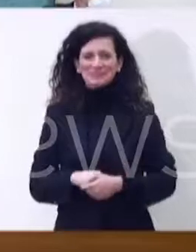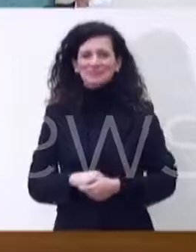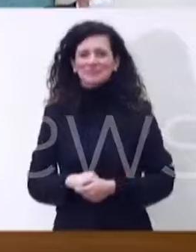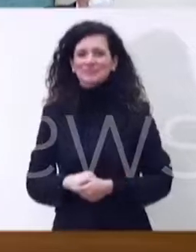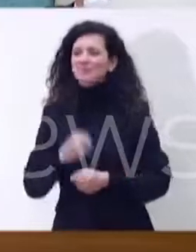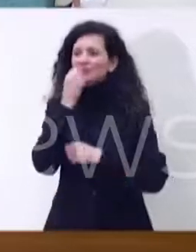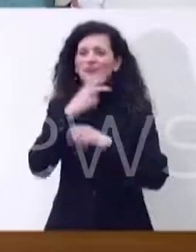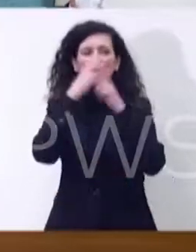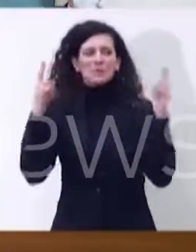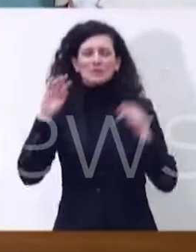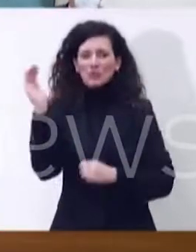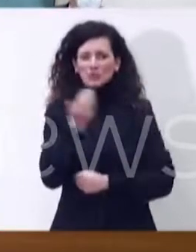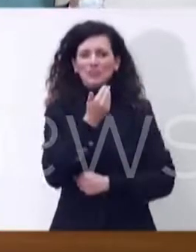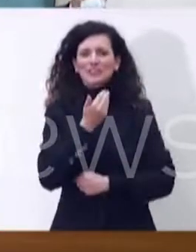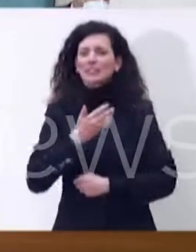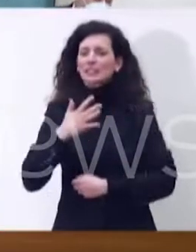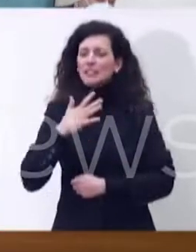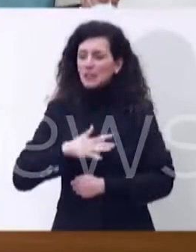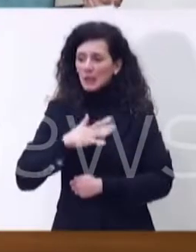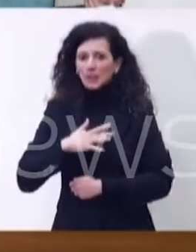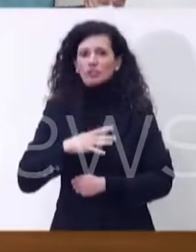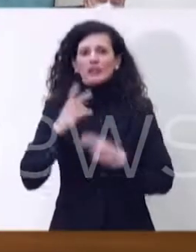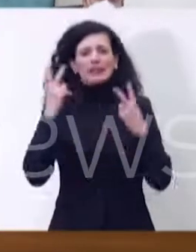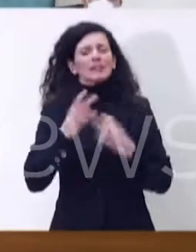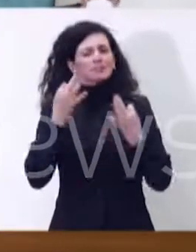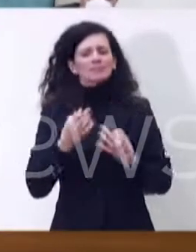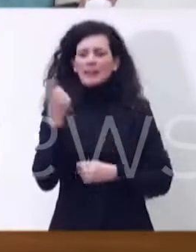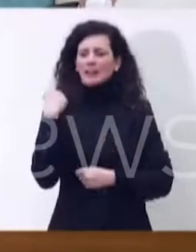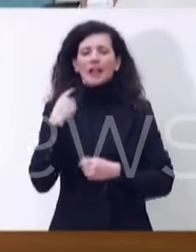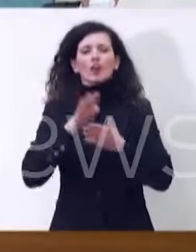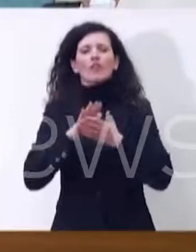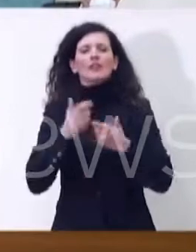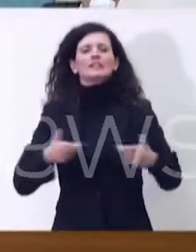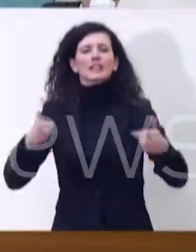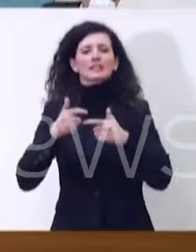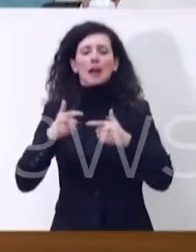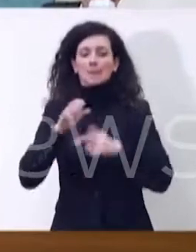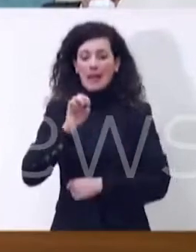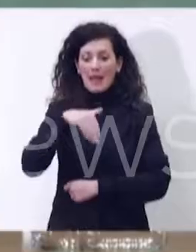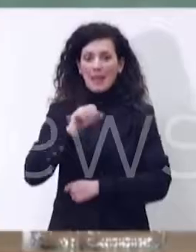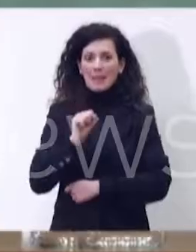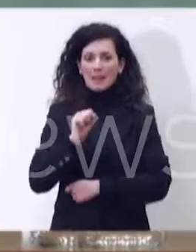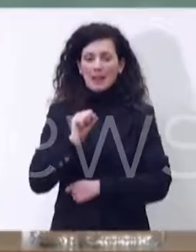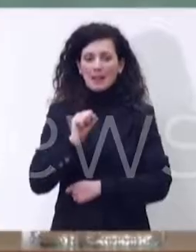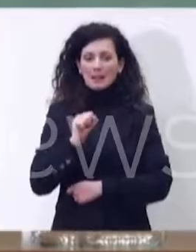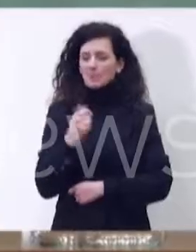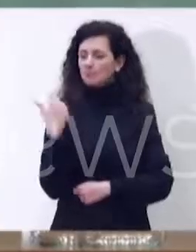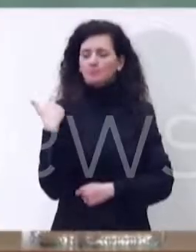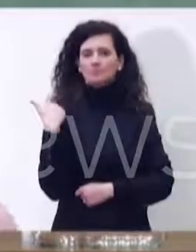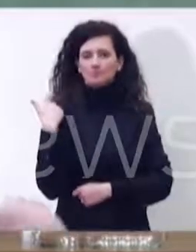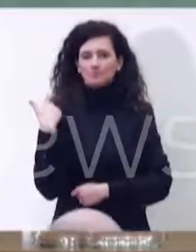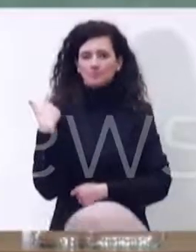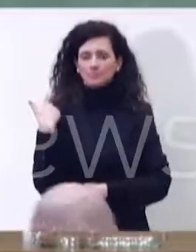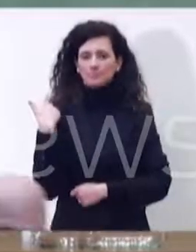Un piacere, dopo la conferenza stampa di ieri di EMA e poco fa la conclusione